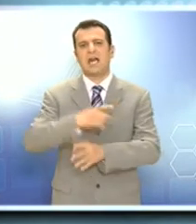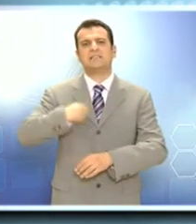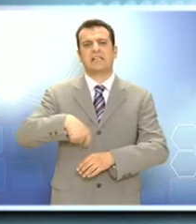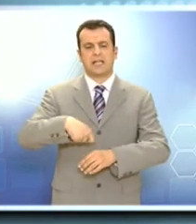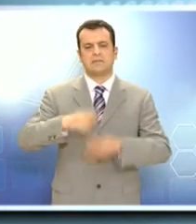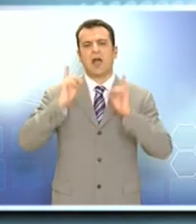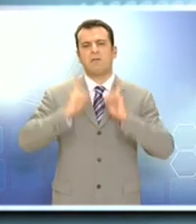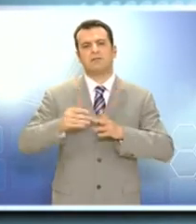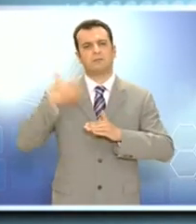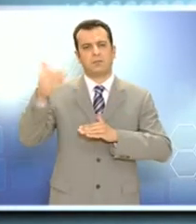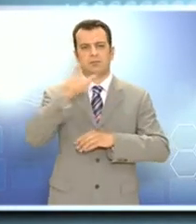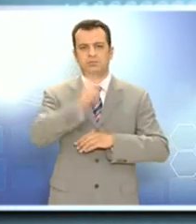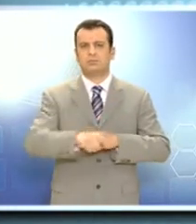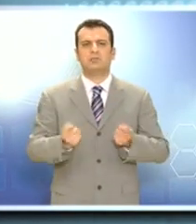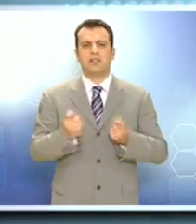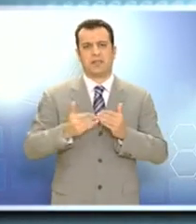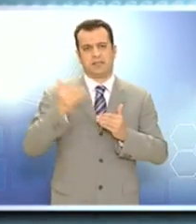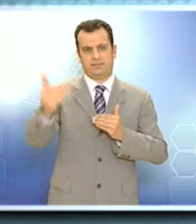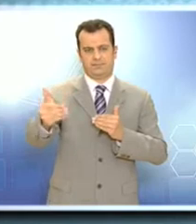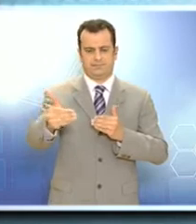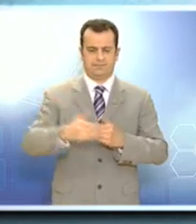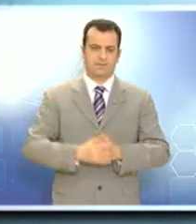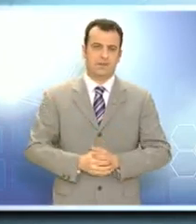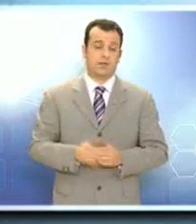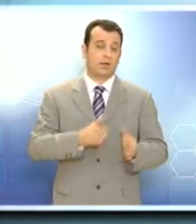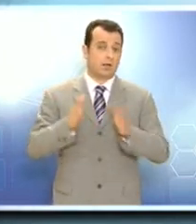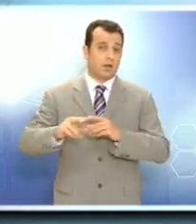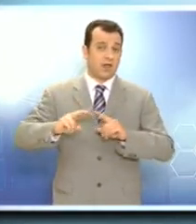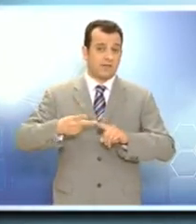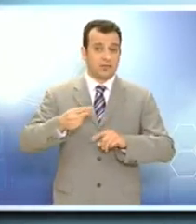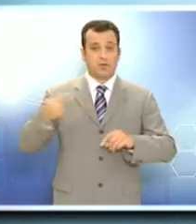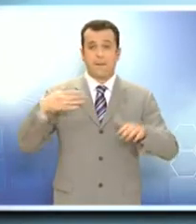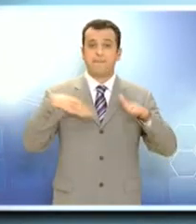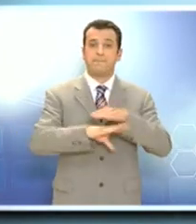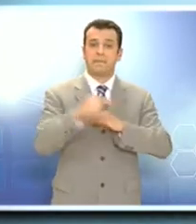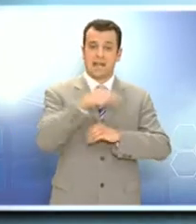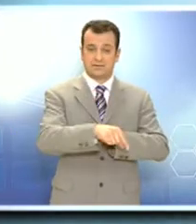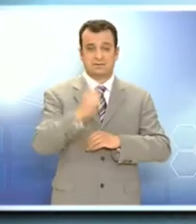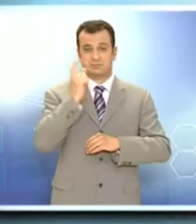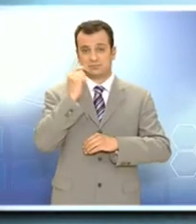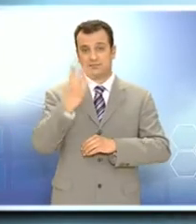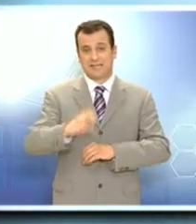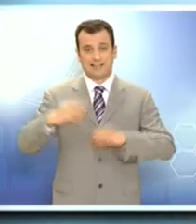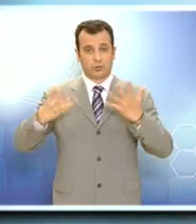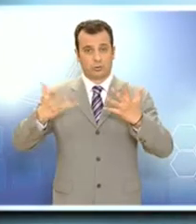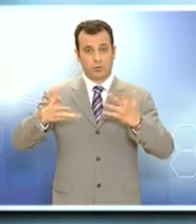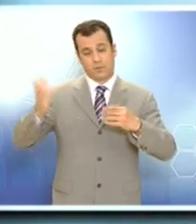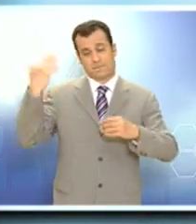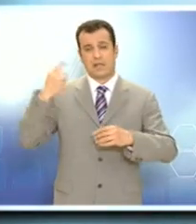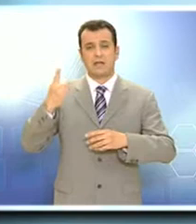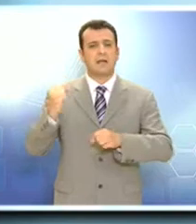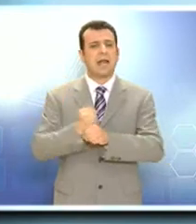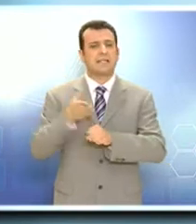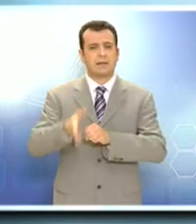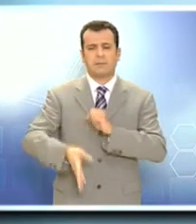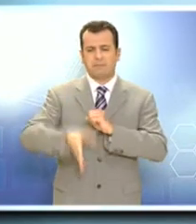εκείνος θα αποφασίσει τι θα γίνει, θα αποφασίσει για την τύχη του. Τώρα, όσον αφορά την υπόθεση του Πειραιά, ένας 38χρονος πριν από μερικά χρόνια είχε ένα αρκατικό